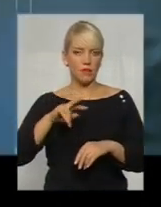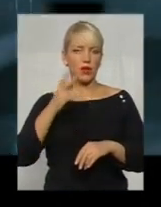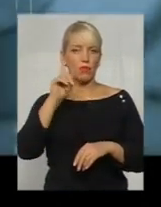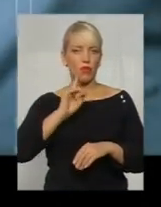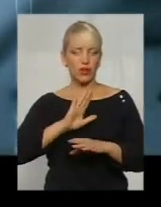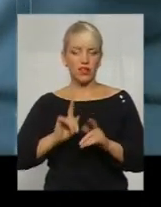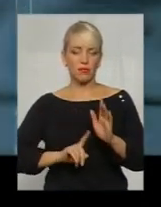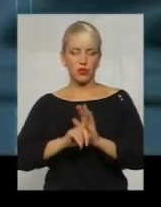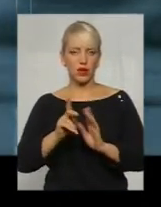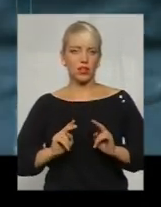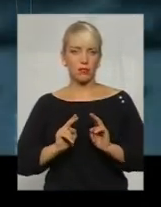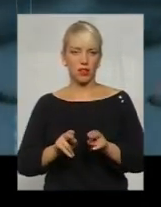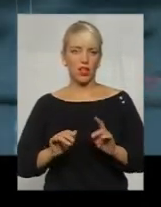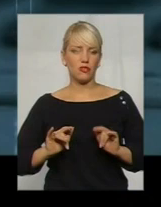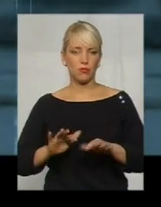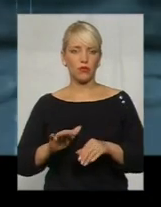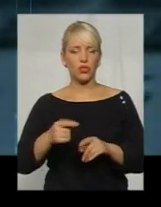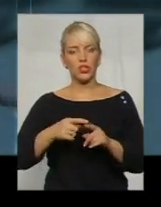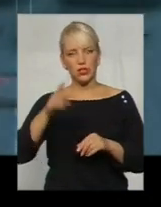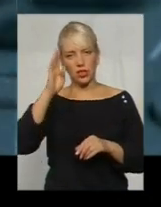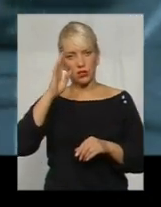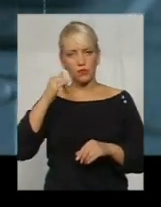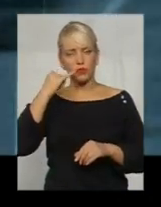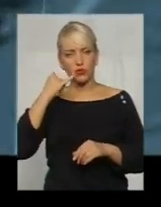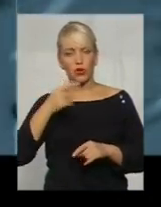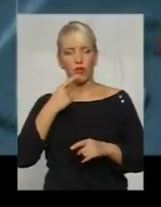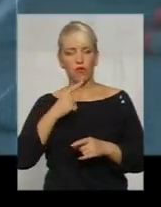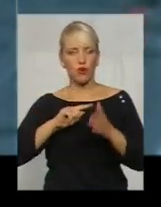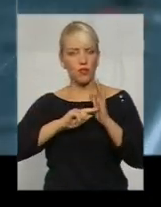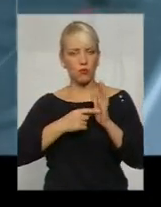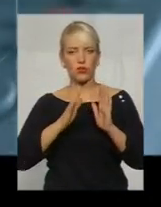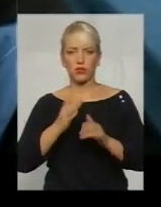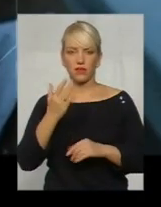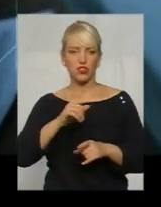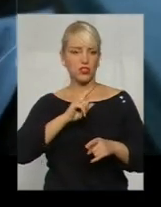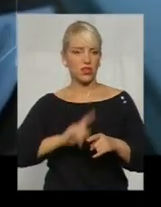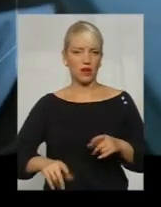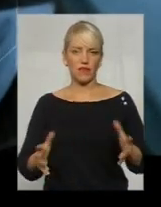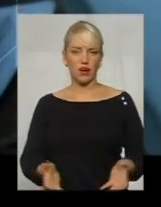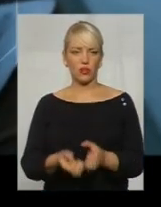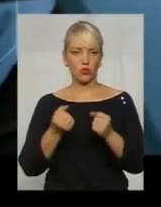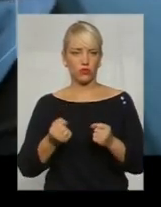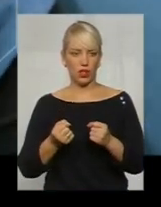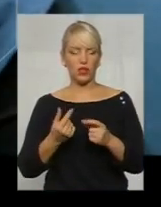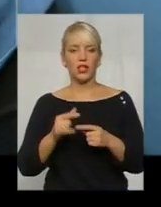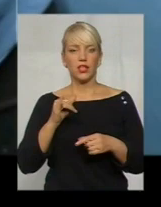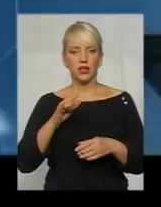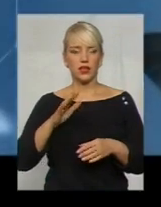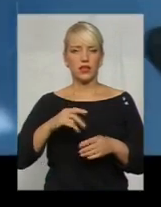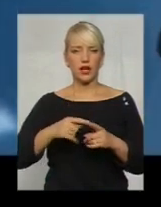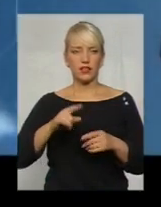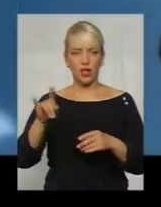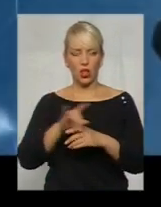провадження, добродій на тому кінці дроту не полягає, щоб тільки ви негайно його врятували. На лохотон